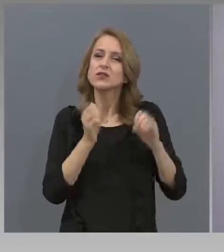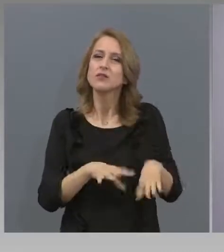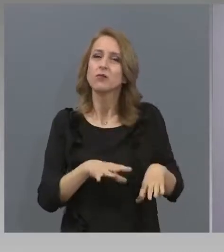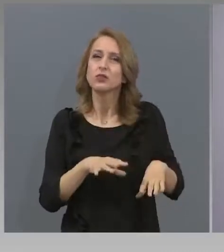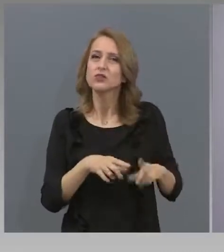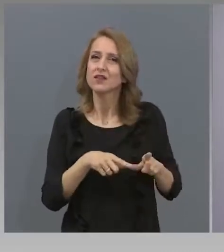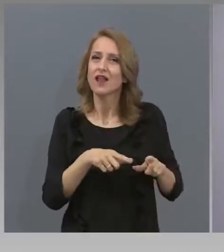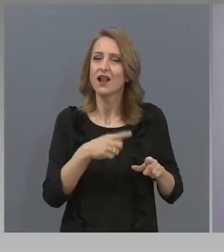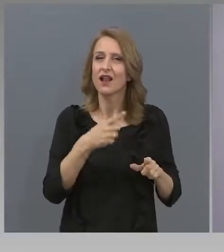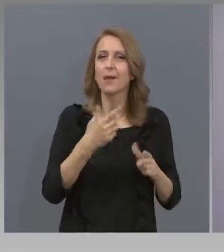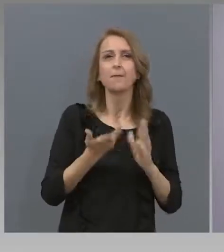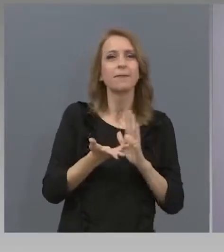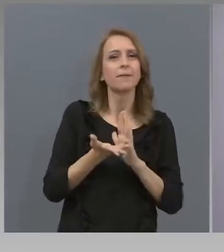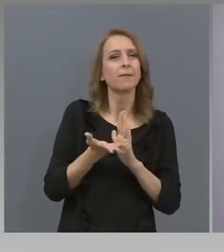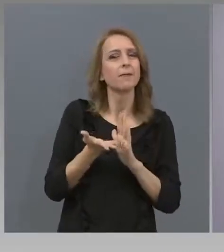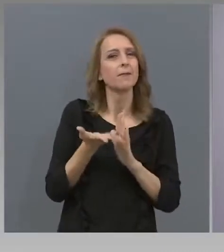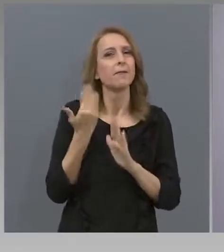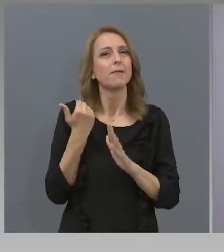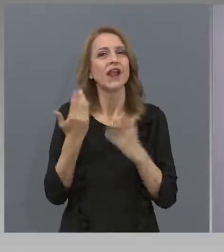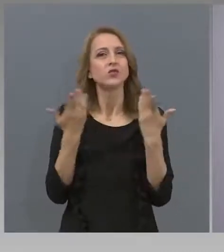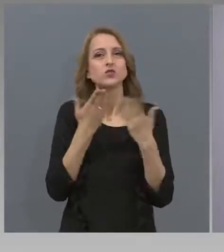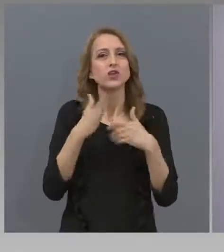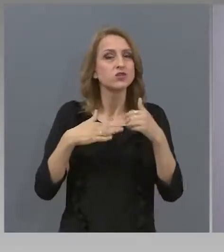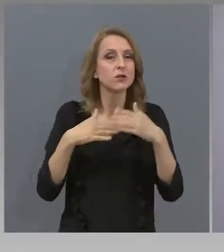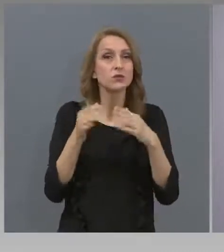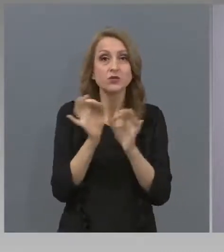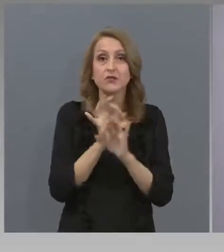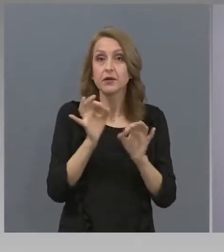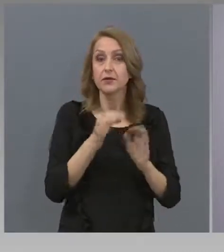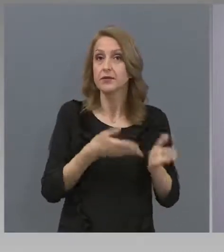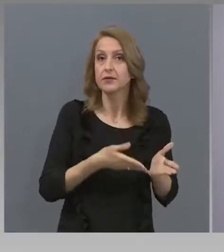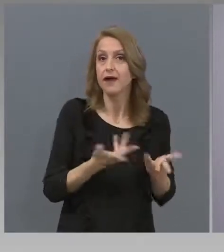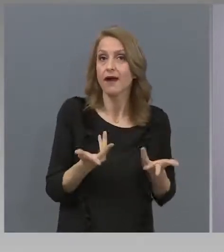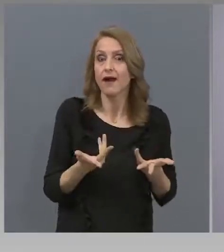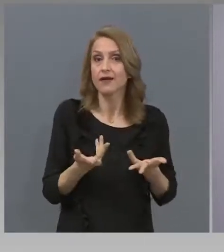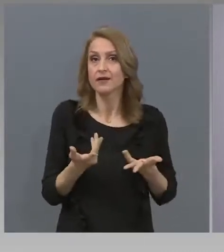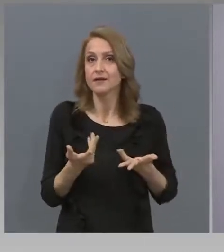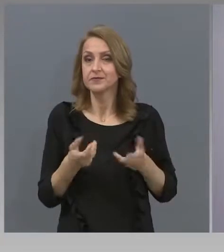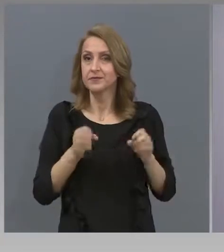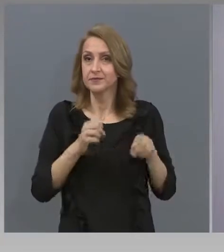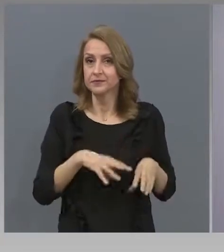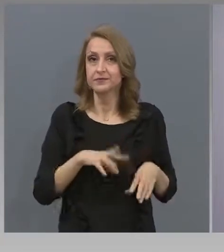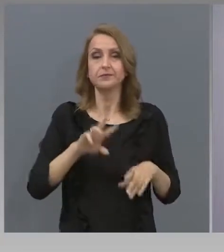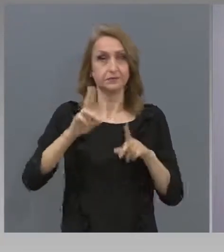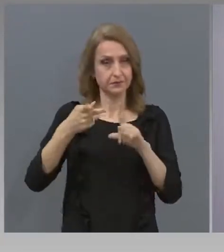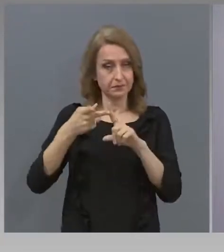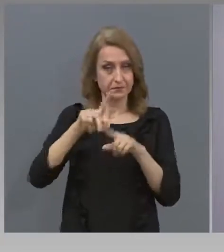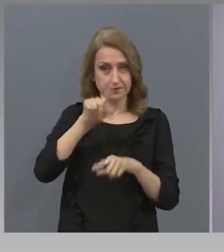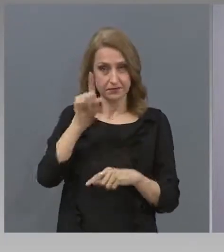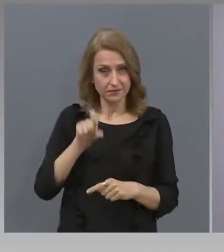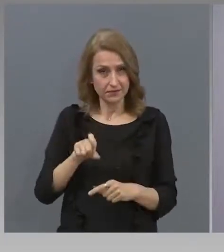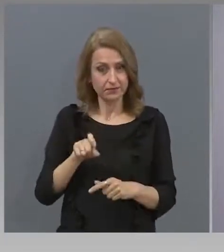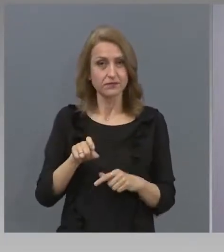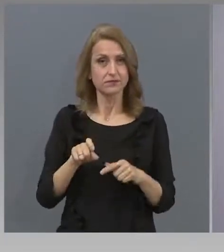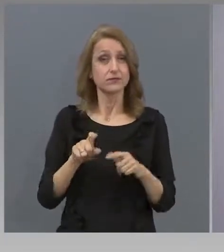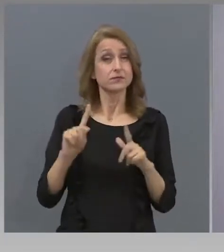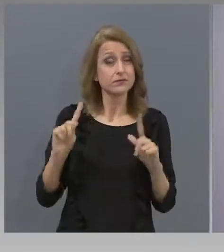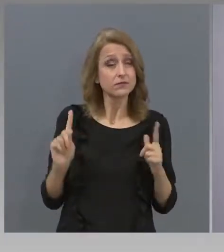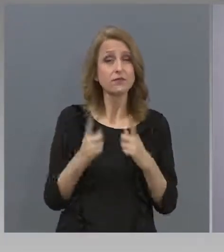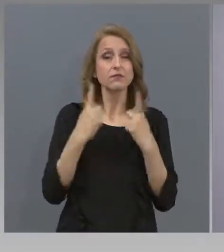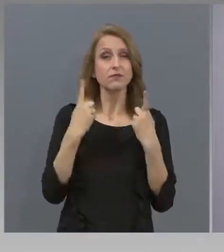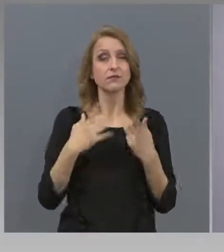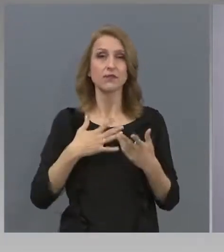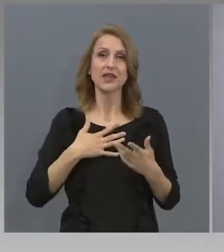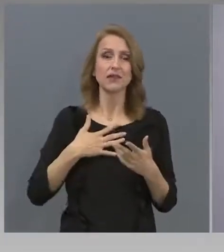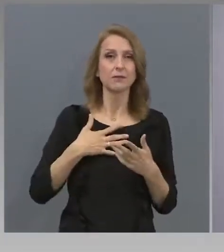в края на обучението си сега? Сега и втория въпрос е, правоначално